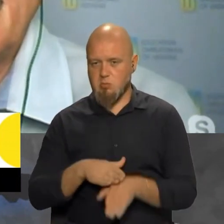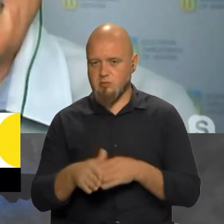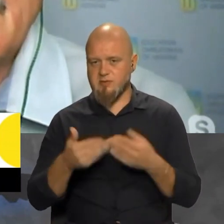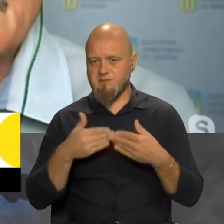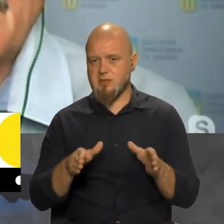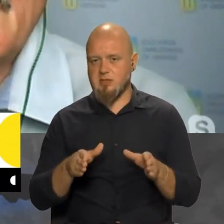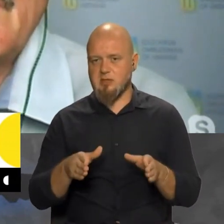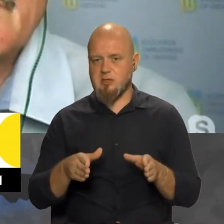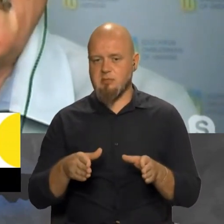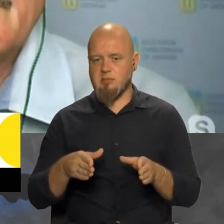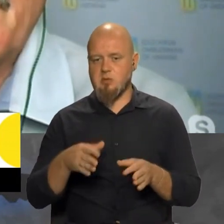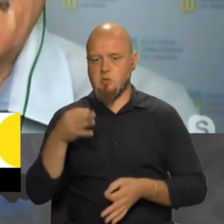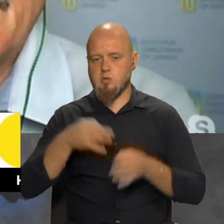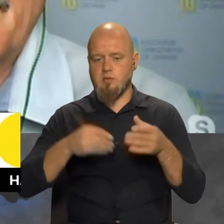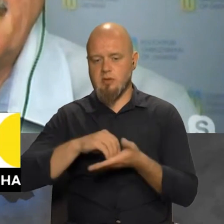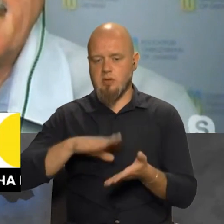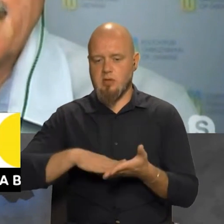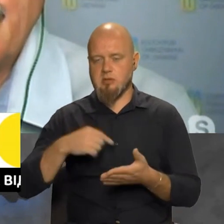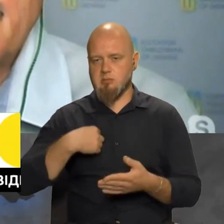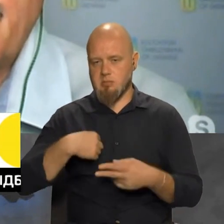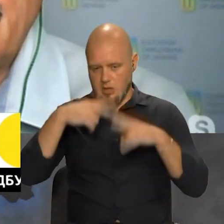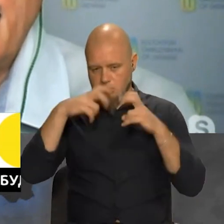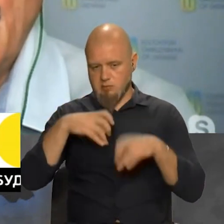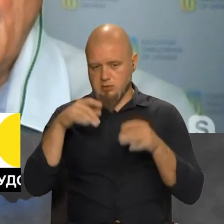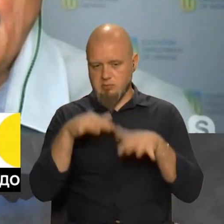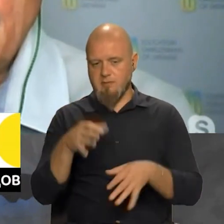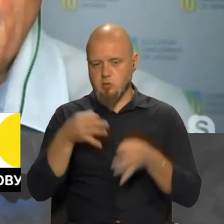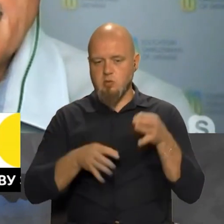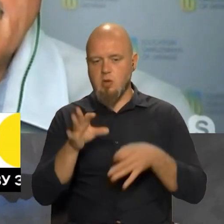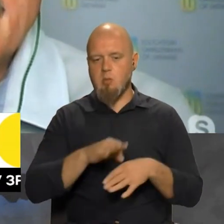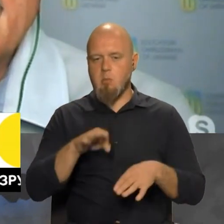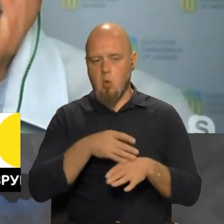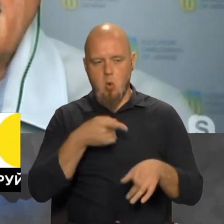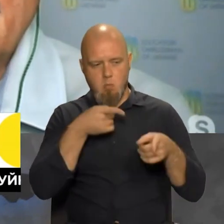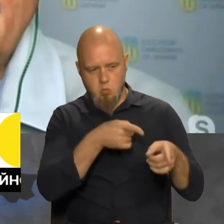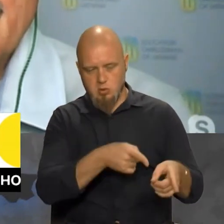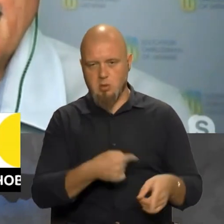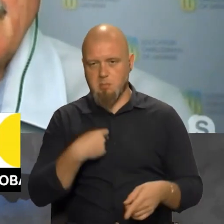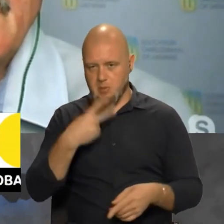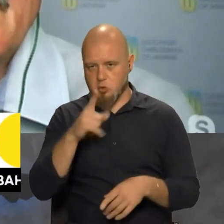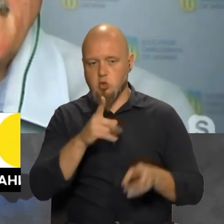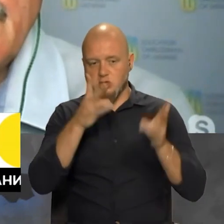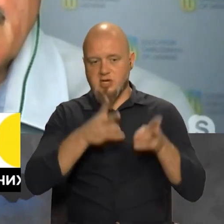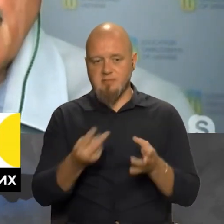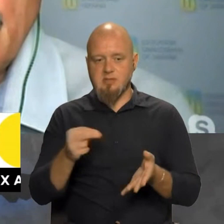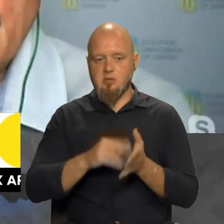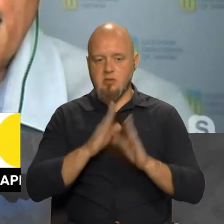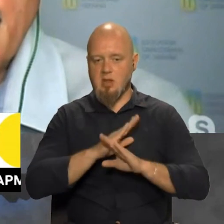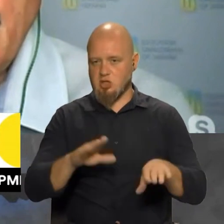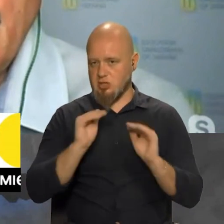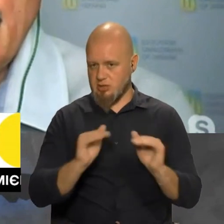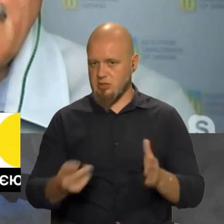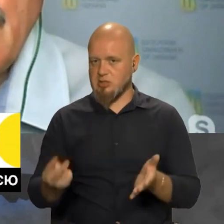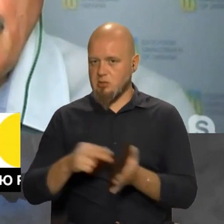відкритими судові реєстри, ми аналізували справи про булінг, судові справи. І ми бачили, що жертвами булінгу стають не лише діти,